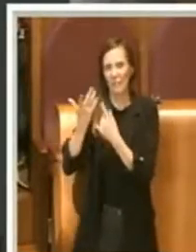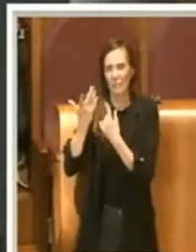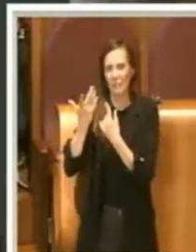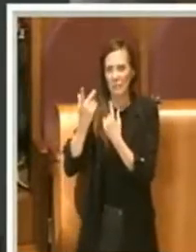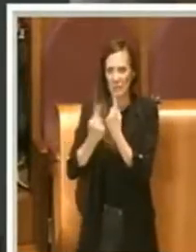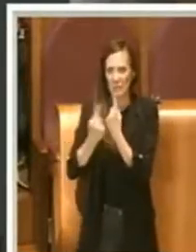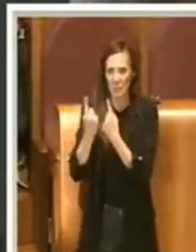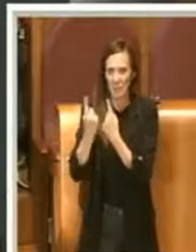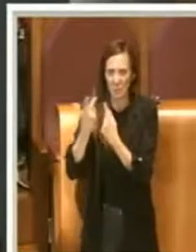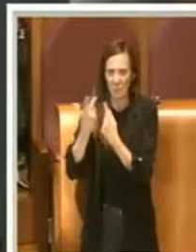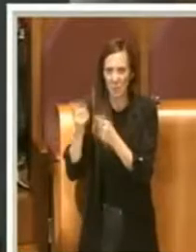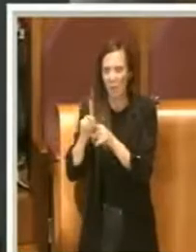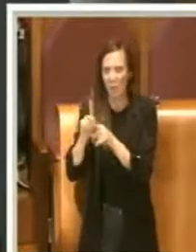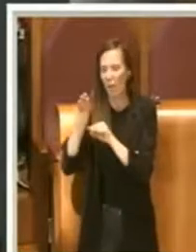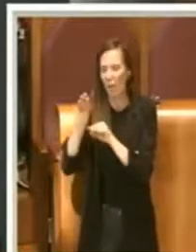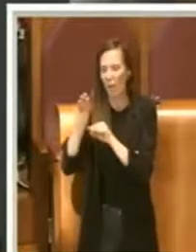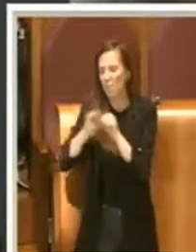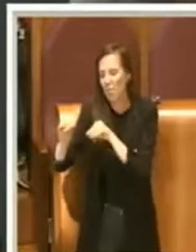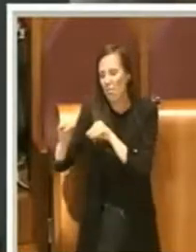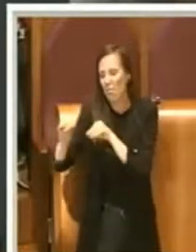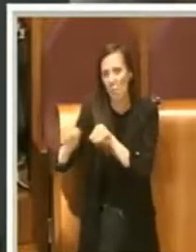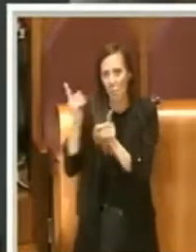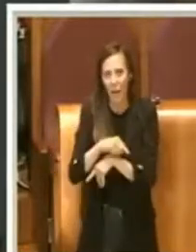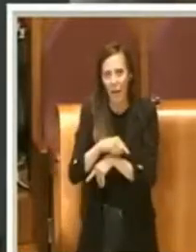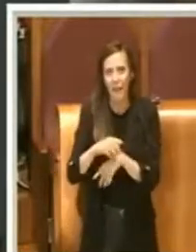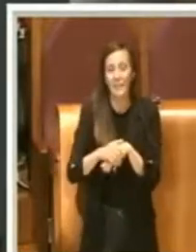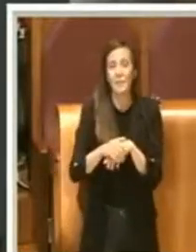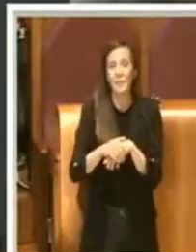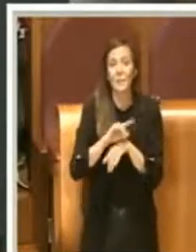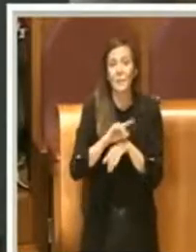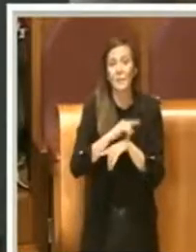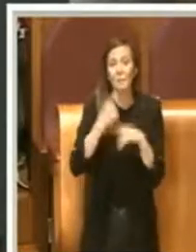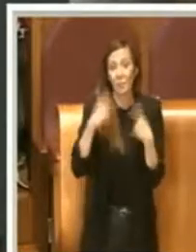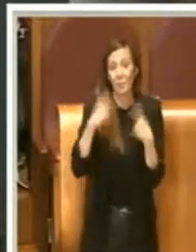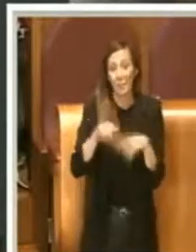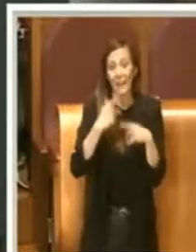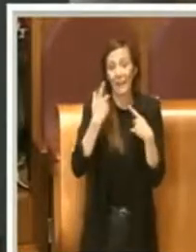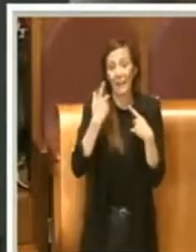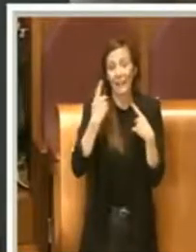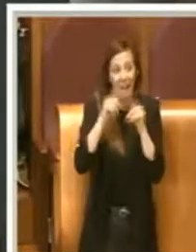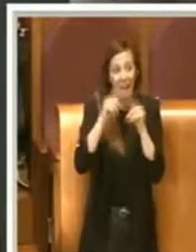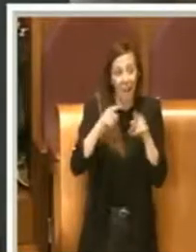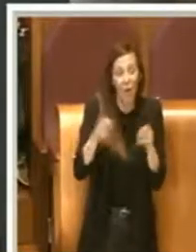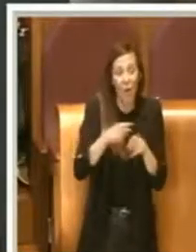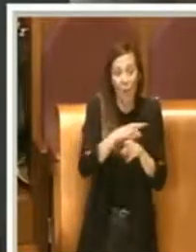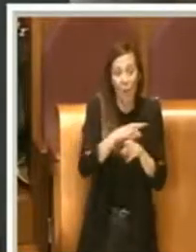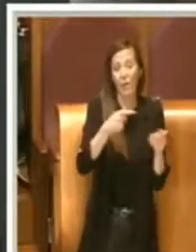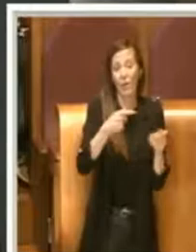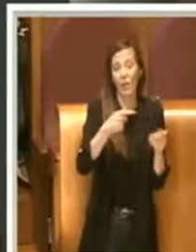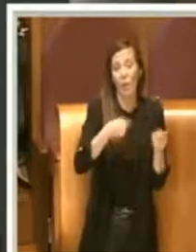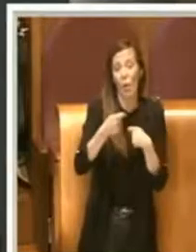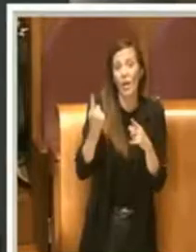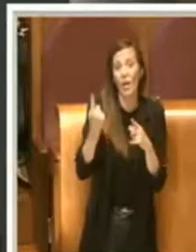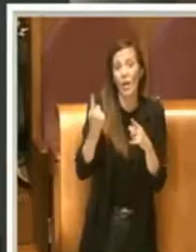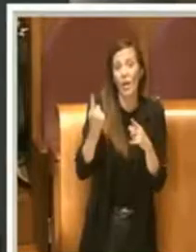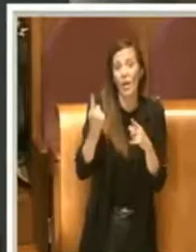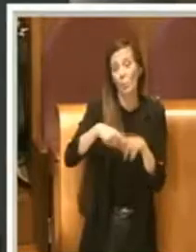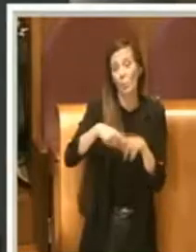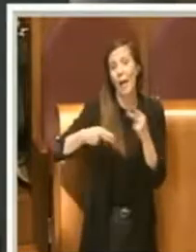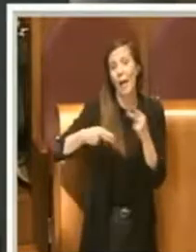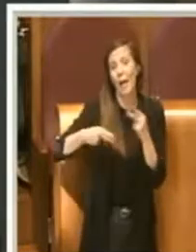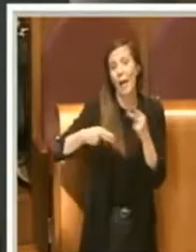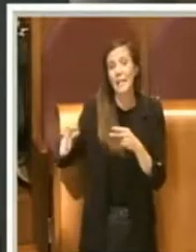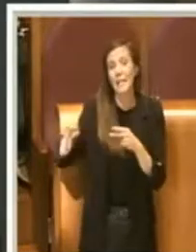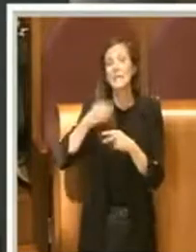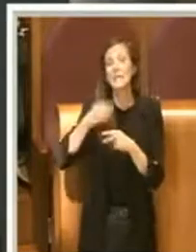se utilizzati correttamente, possono essere una risorsa per tutti, per gli esercizi commerciali e ovviamente anche per l'amministrazione, ripeto,